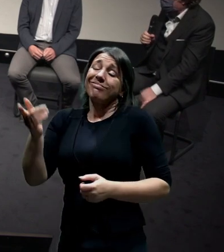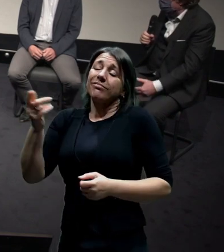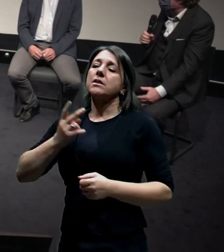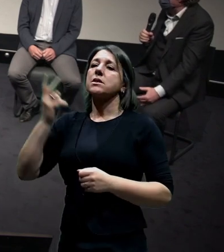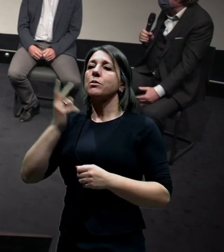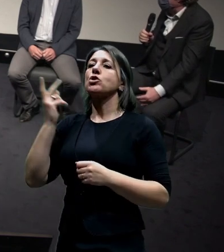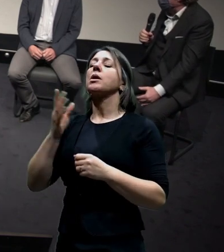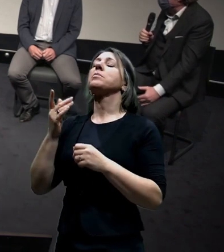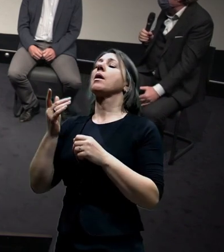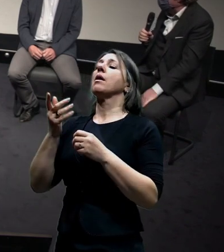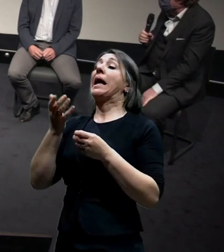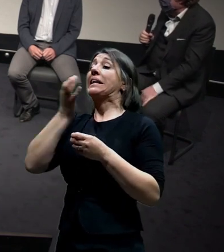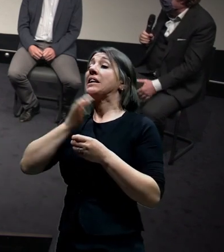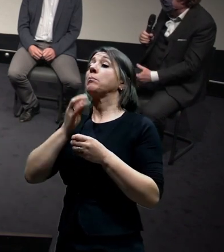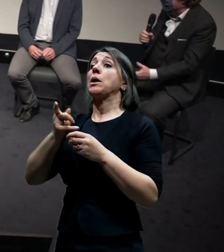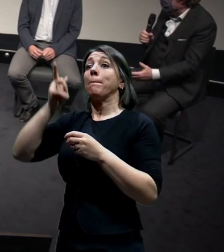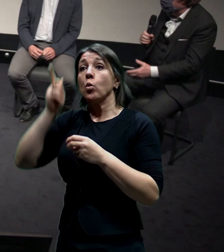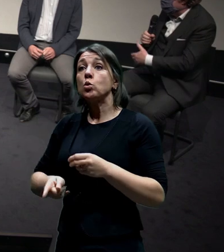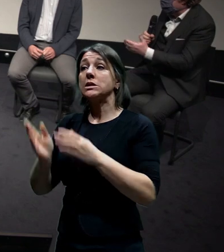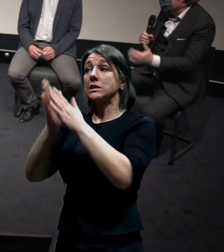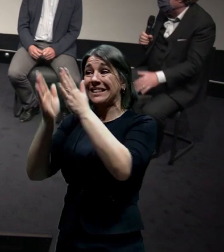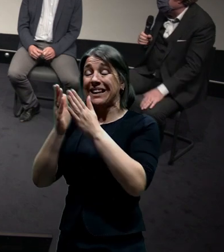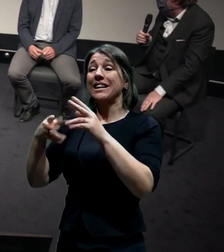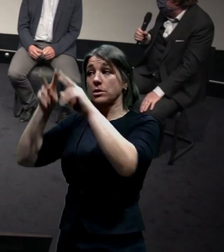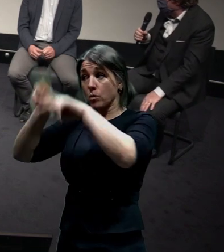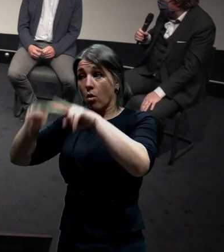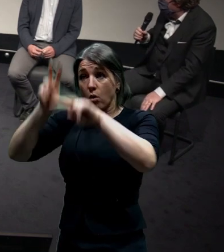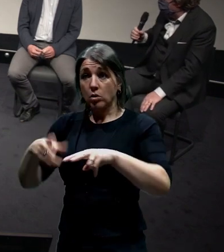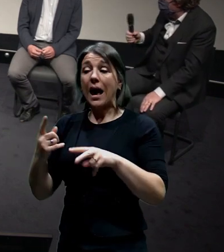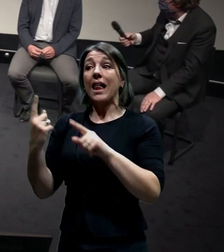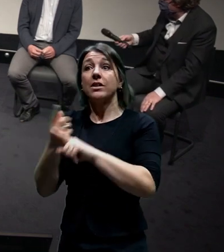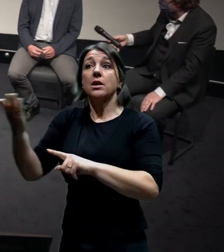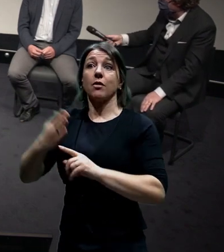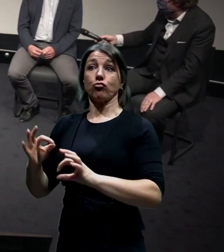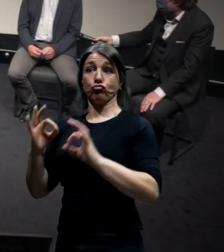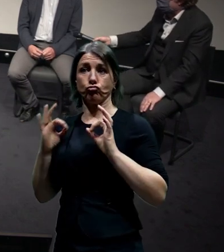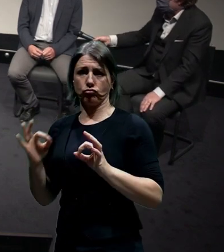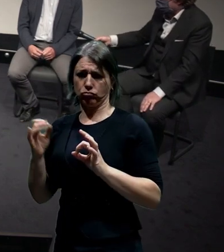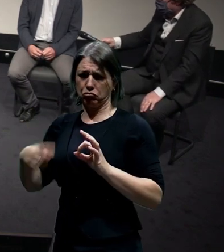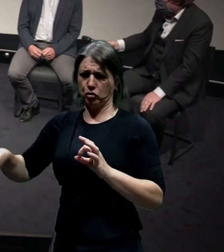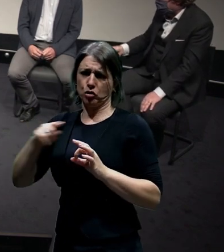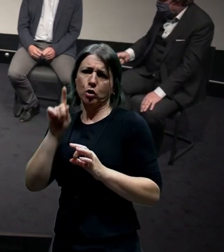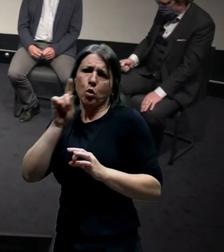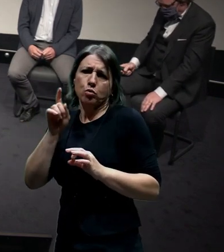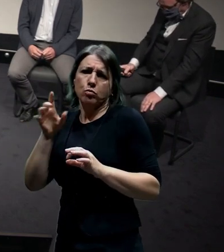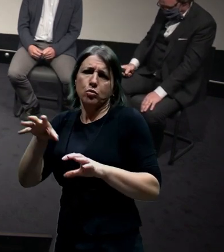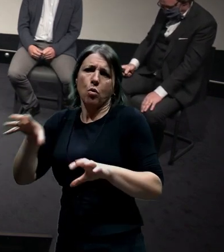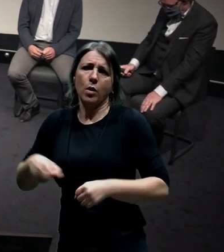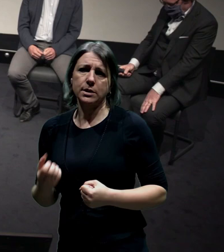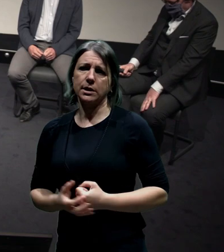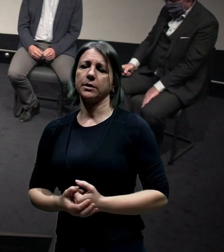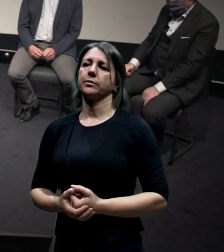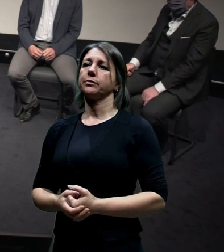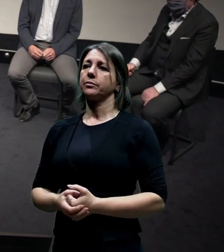významnou, přidanou hodnotu, to se s tím asi všichni jako stutožňujeme. Myslím, že pan zareagoval